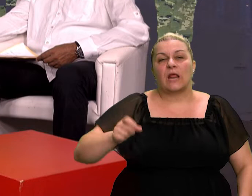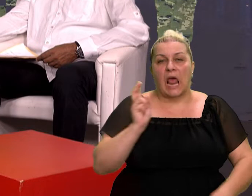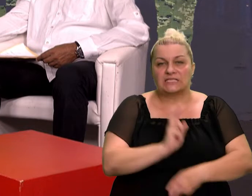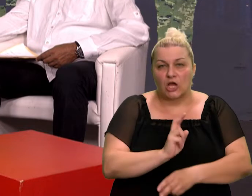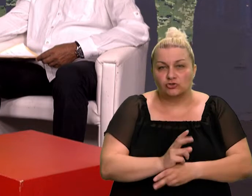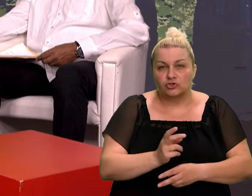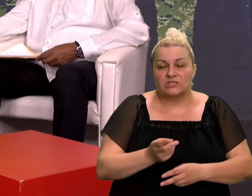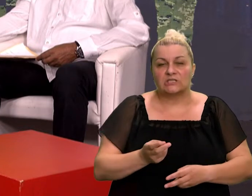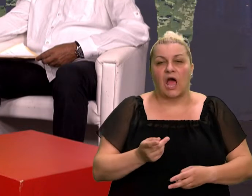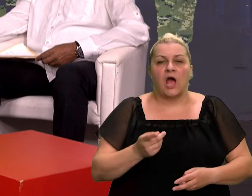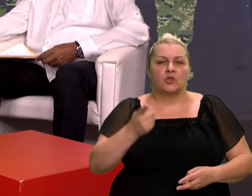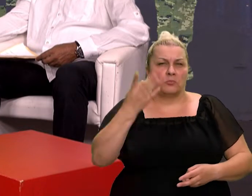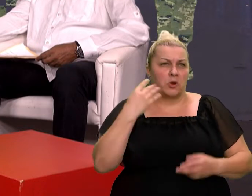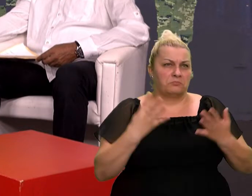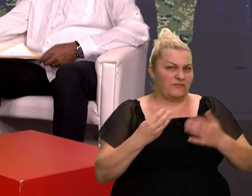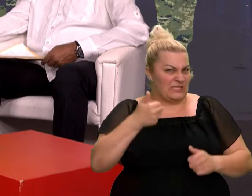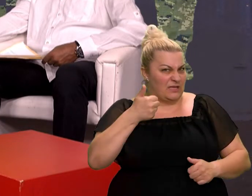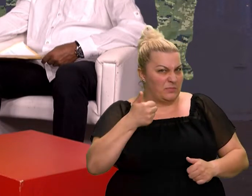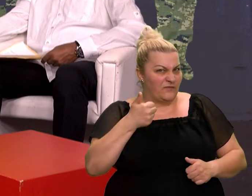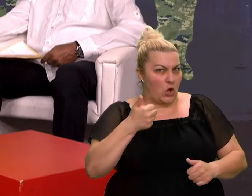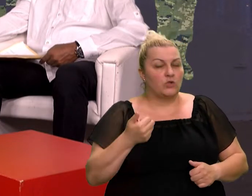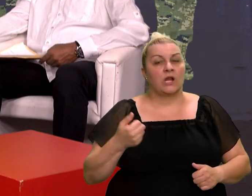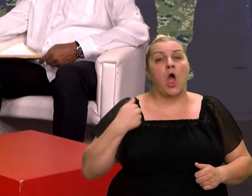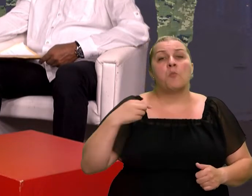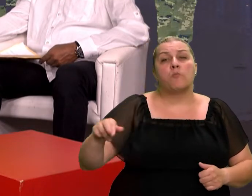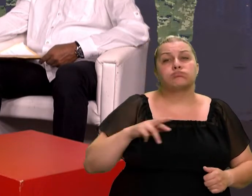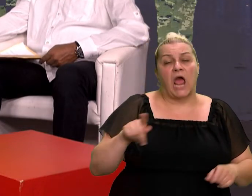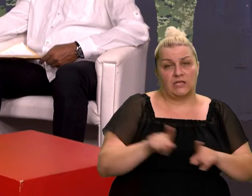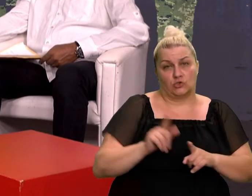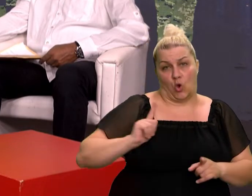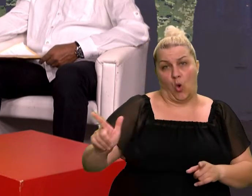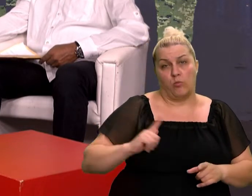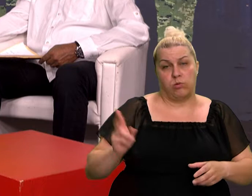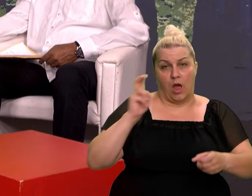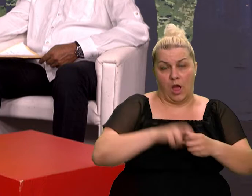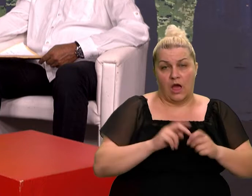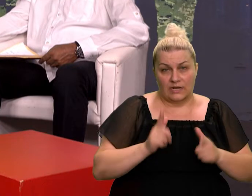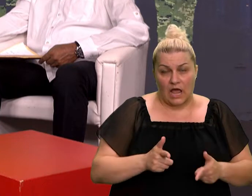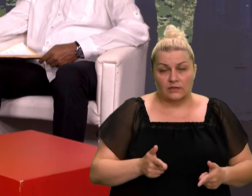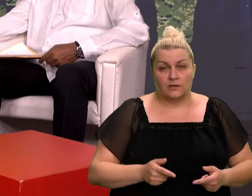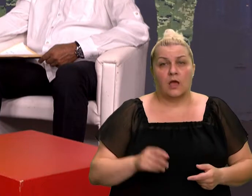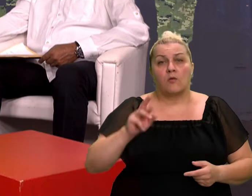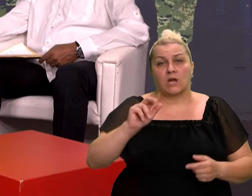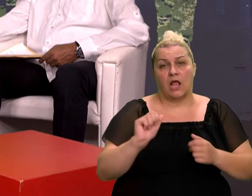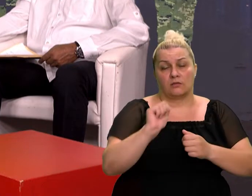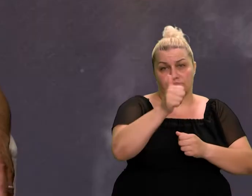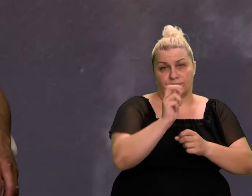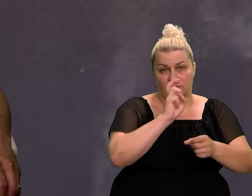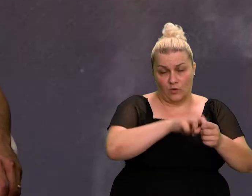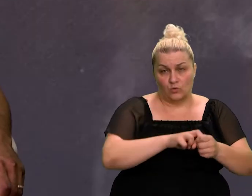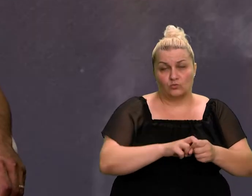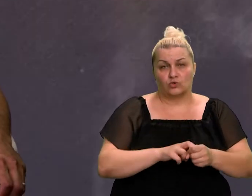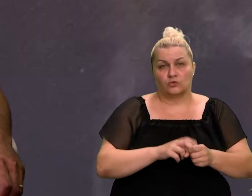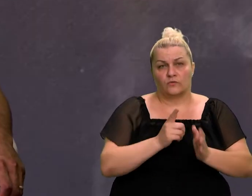to je već 1991. prva, moj brat je isto, isto nas dvojica, smo oba sudionici domolinskog rata, on je još prije mene, se